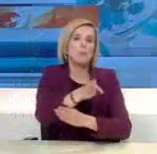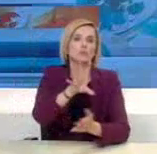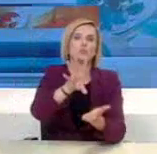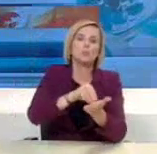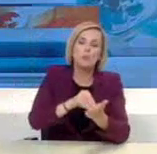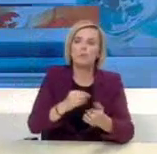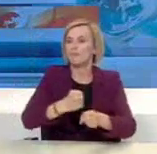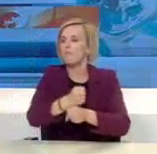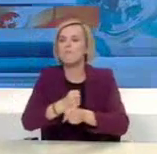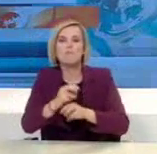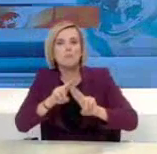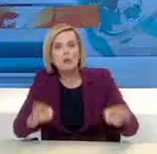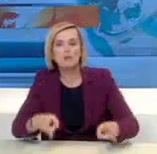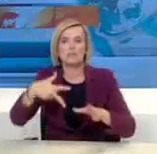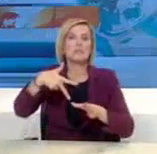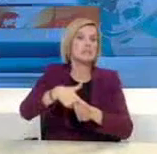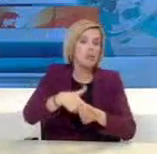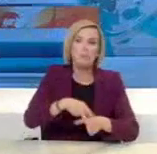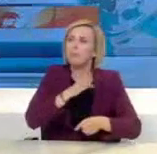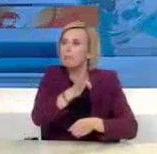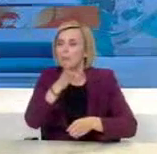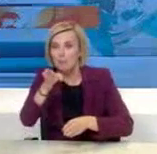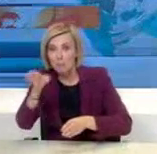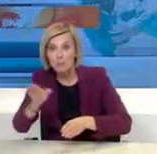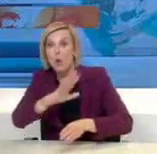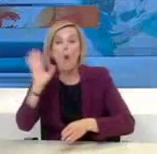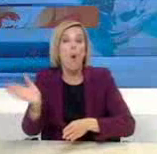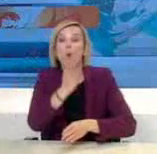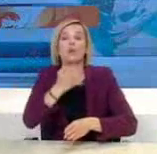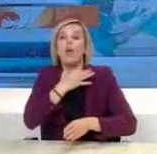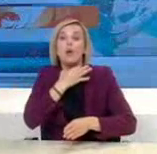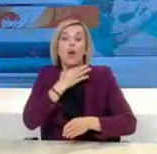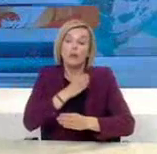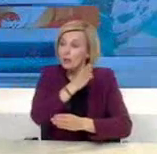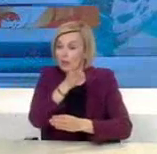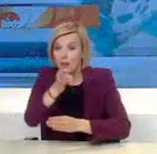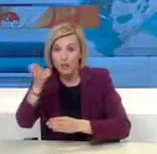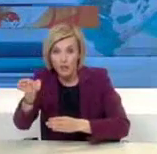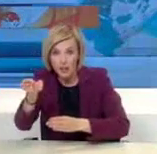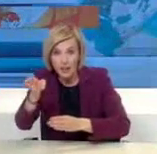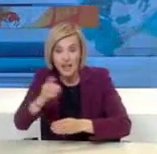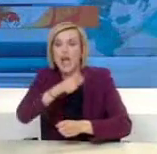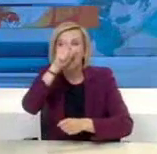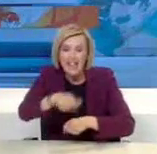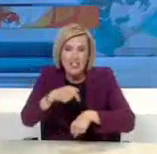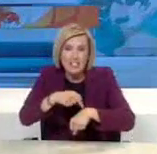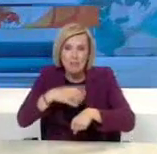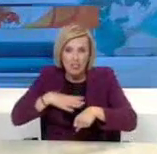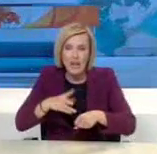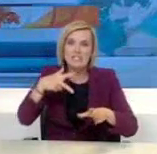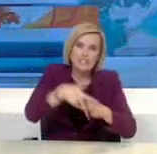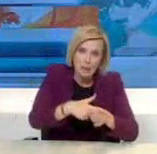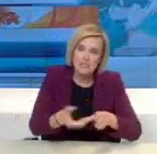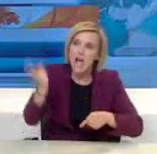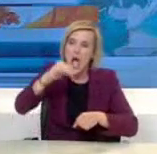φαρμακείο, τράπεζα και ούτω καθεξής και για κάθε μεμονωμένη κίνηση, οι